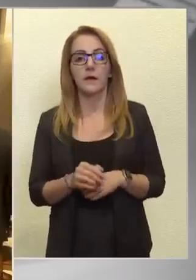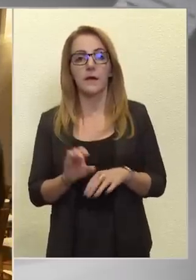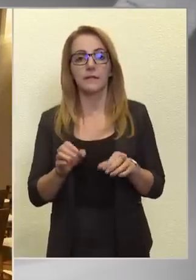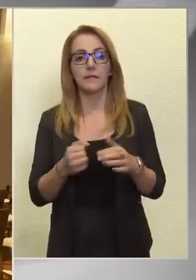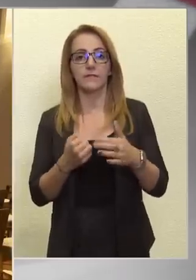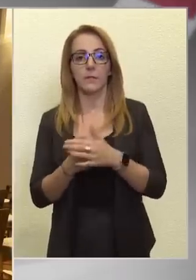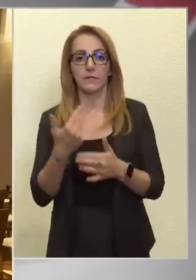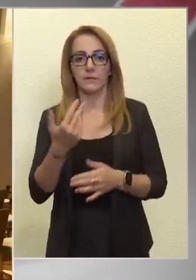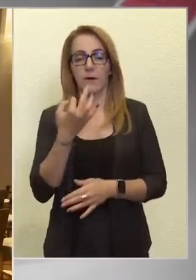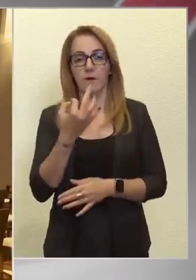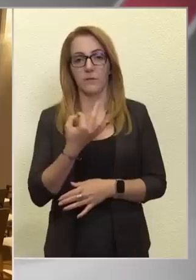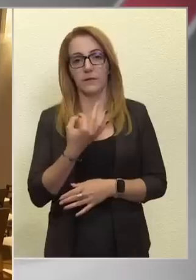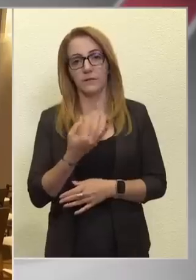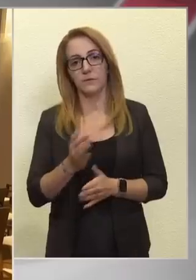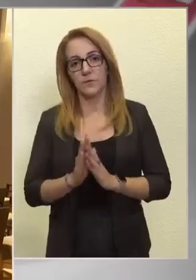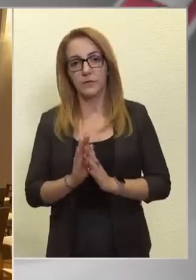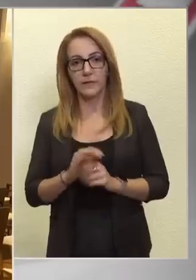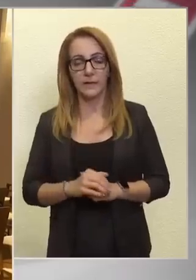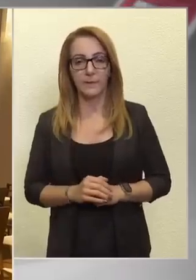kérdéshez kérjek.